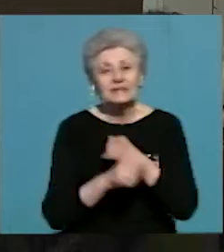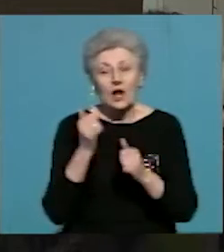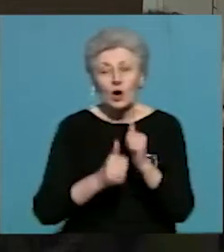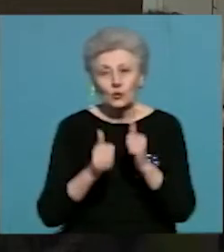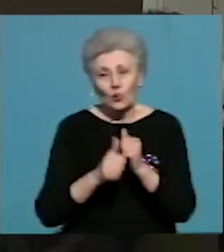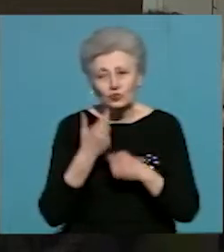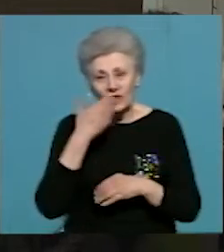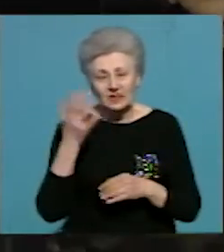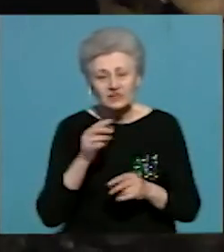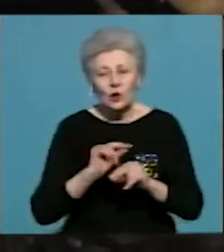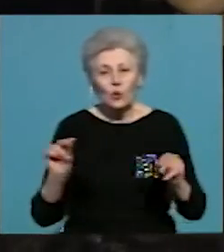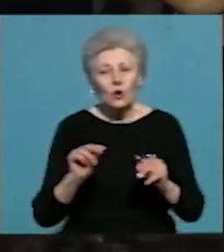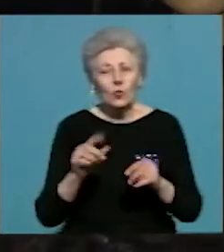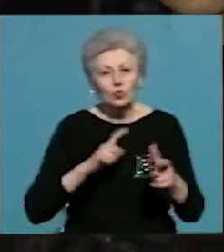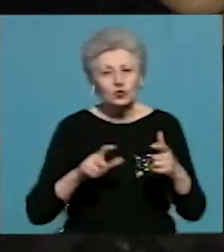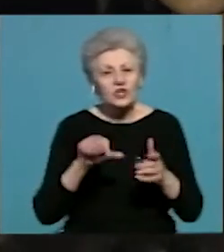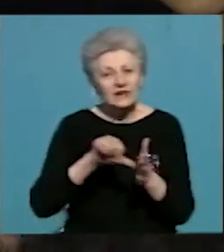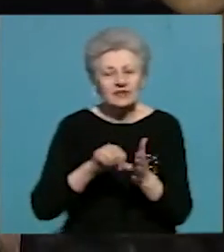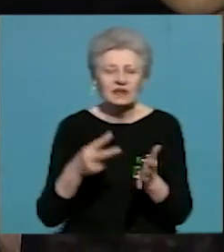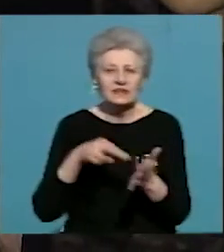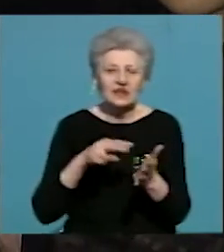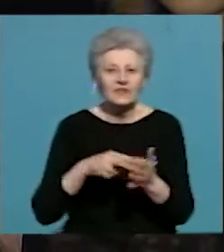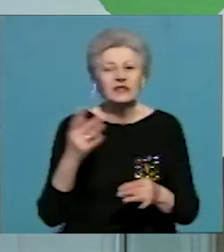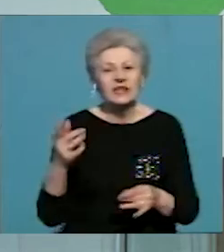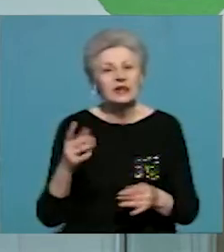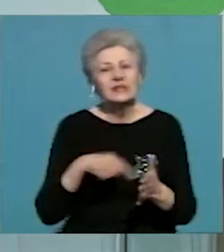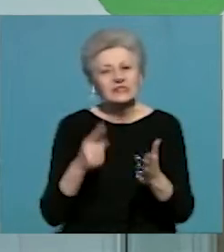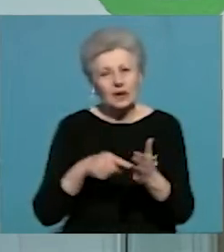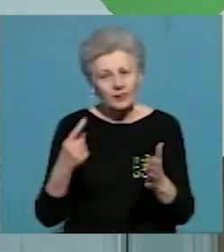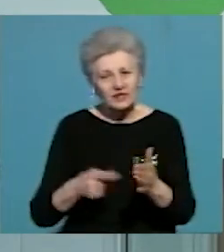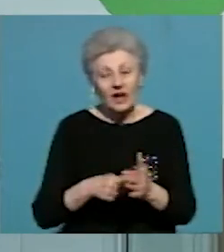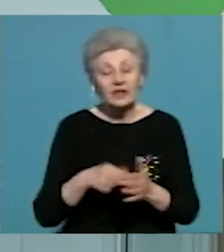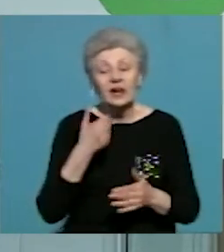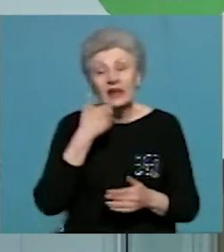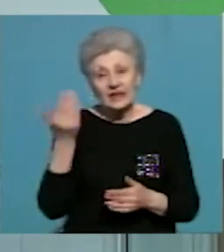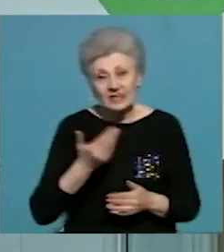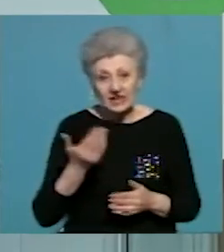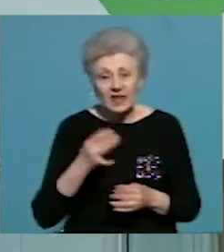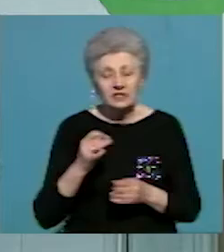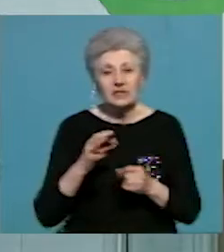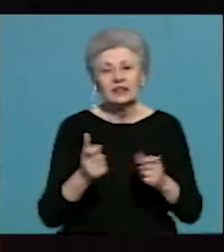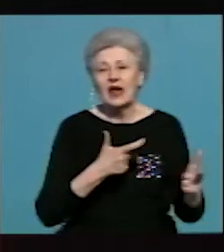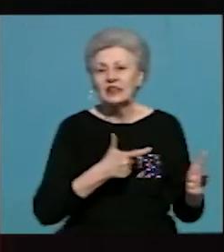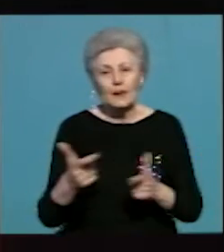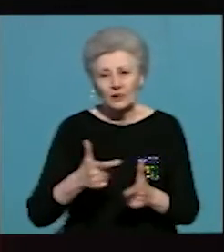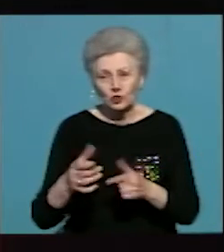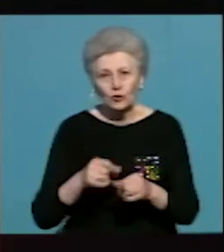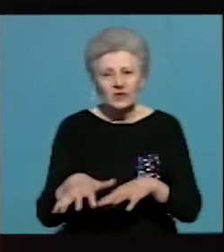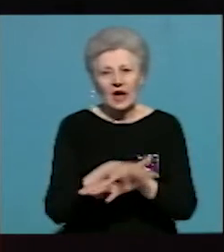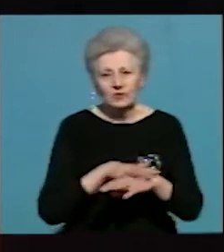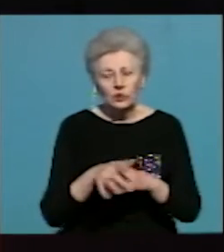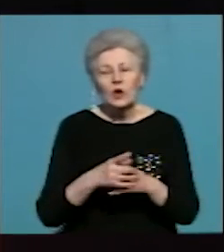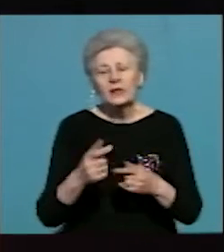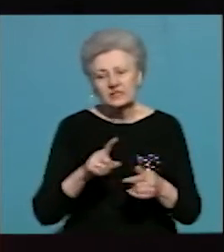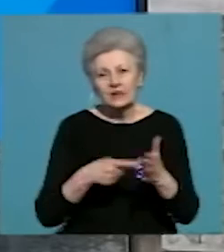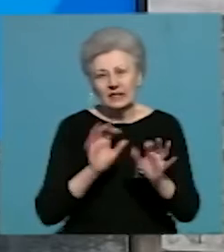учасники ставили запитання. Лекції у форматі 15 на 4 анонсують для непідготовленої аудиторії з метою популяризації